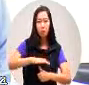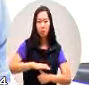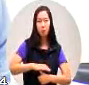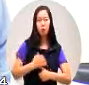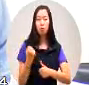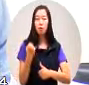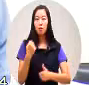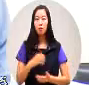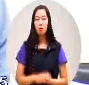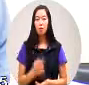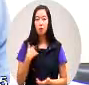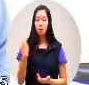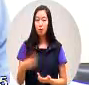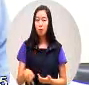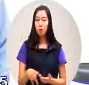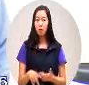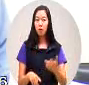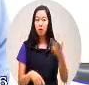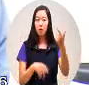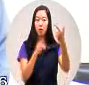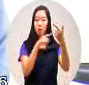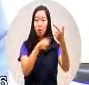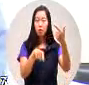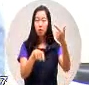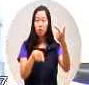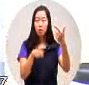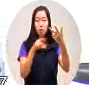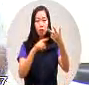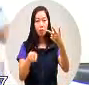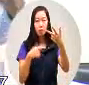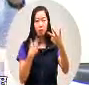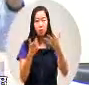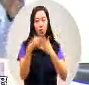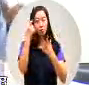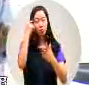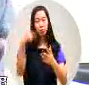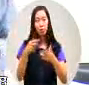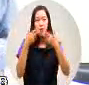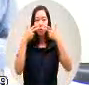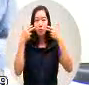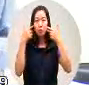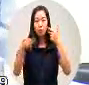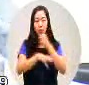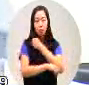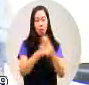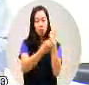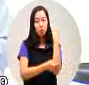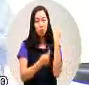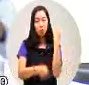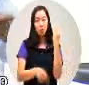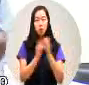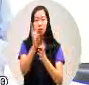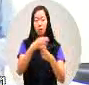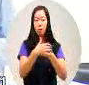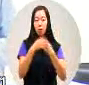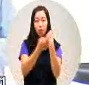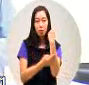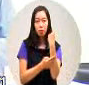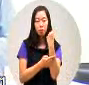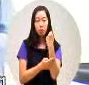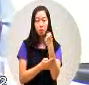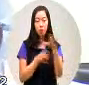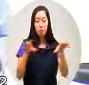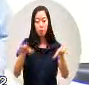那么还有六个七个我想在原住民基本法跟水宝法中间